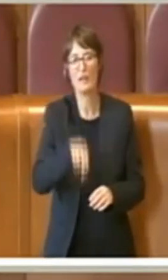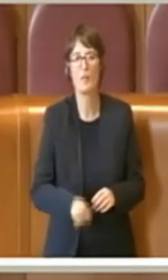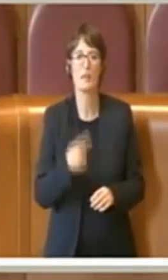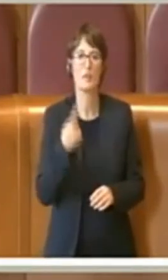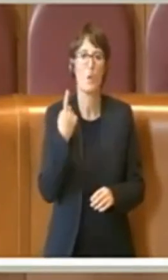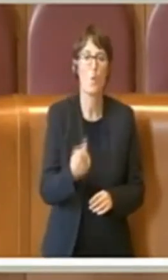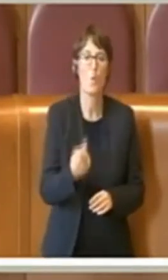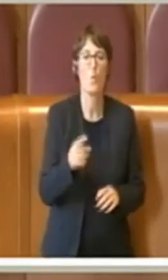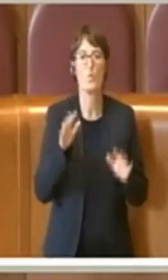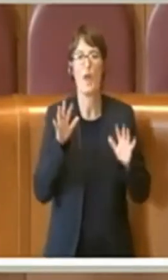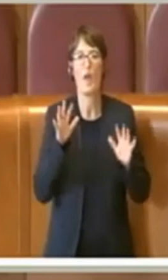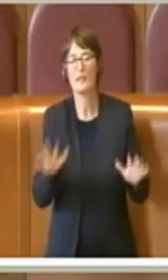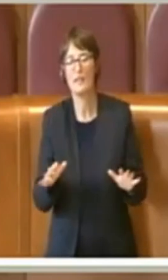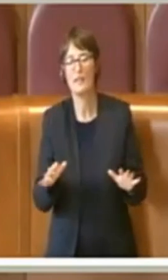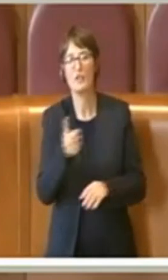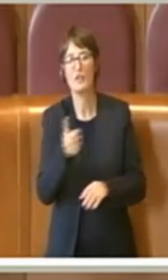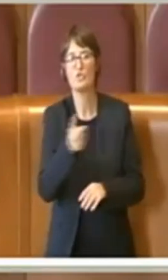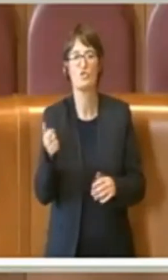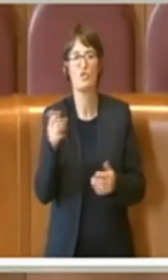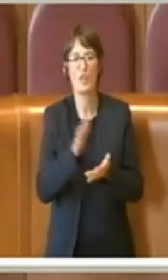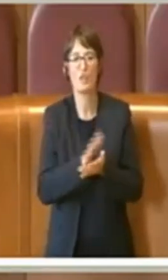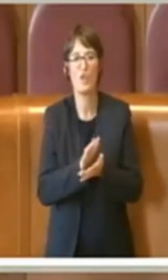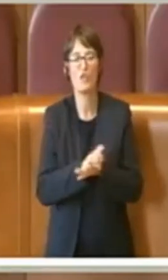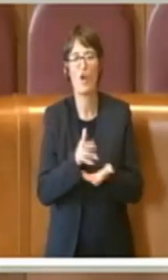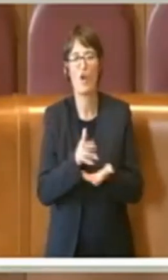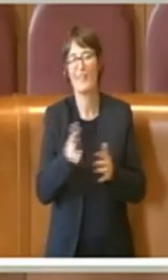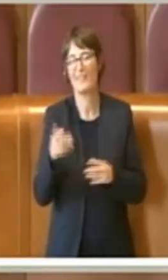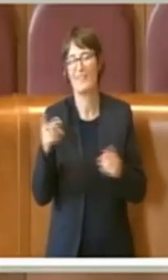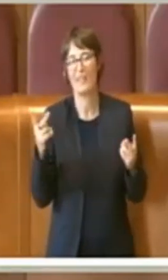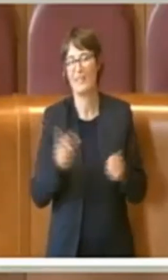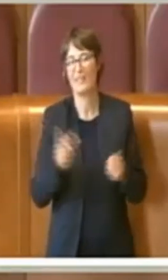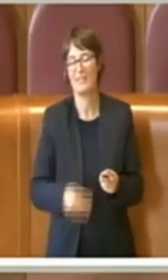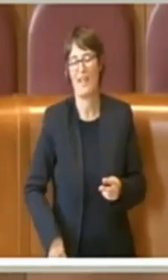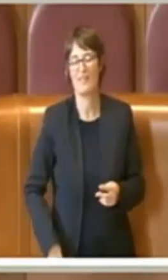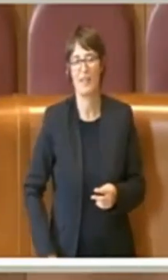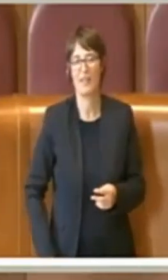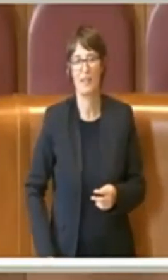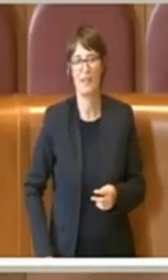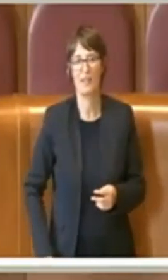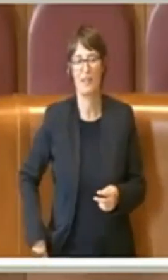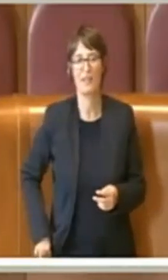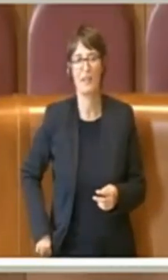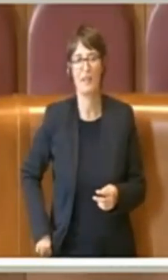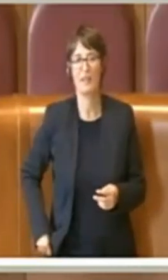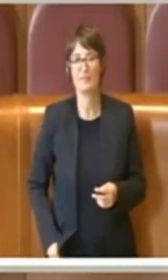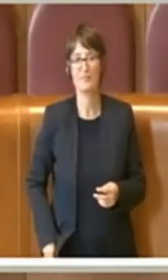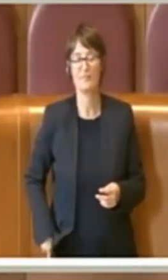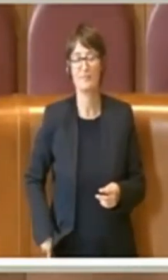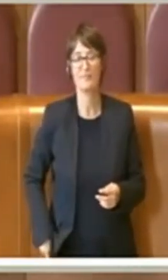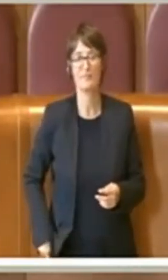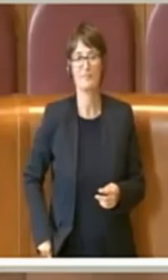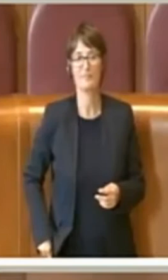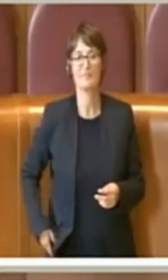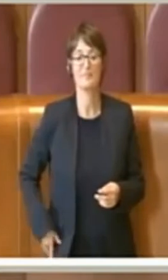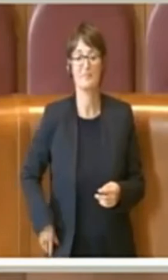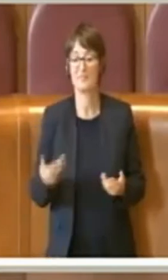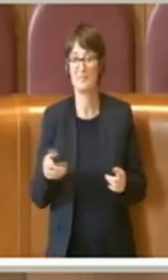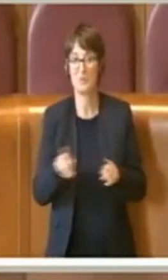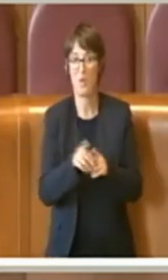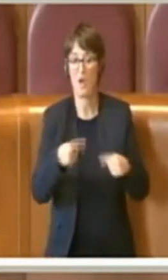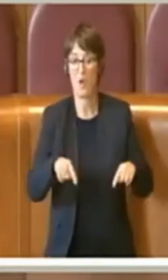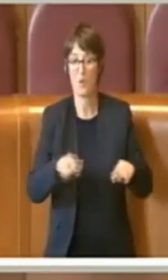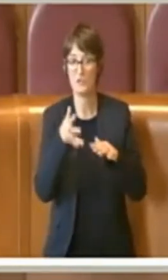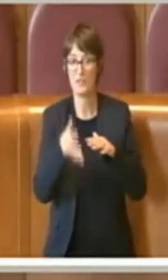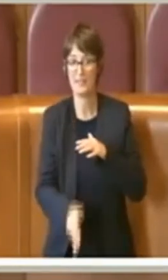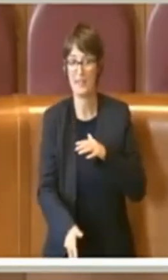ventimila volte alla fine diventa la verità. La verità è che come è emerso in quella commissione trasparenza e, appunto, invito chiunque abbia